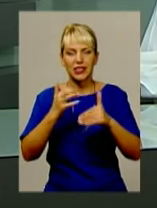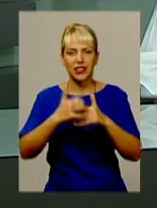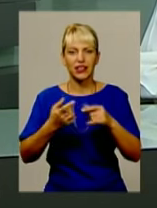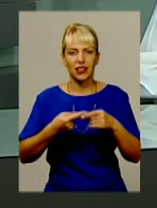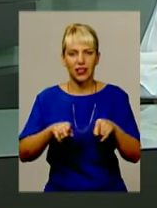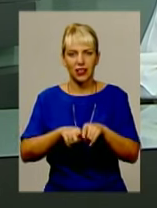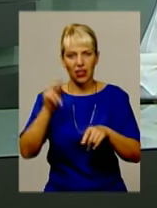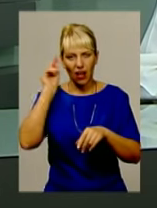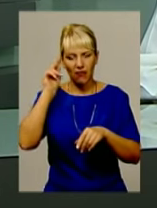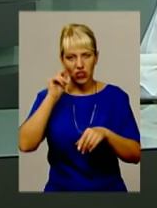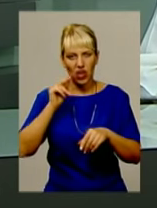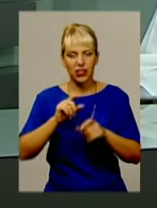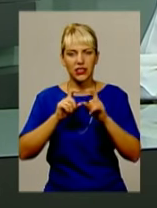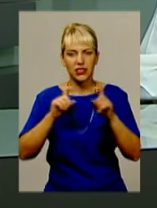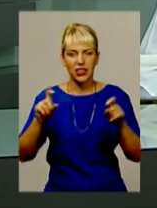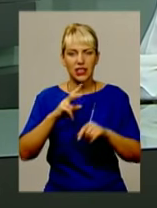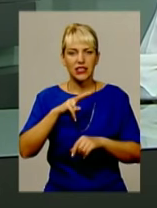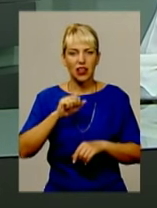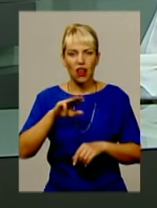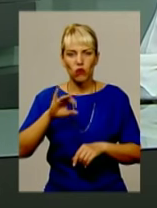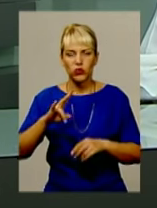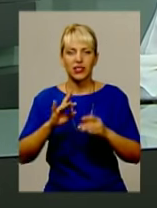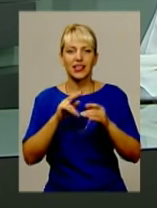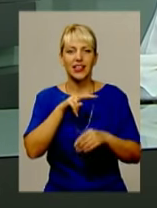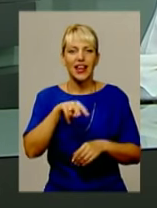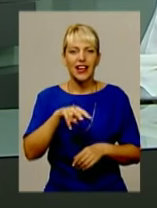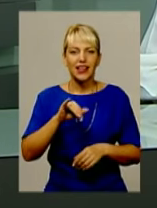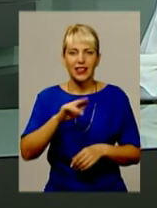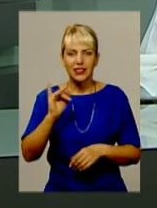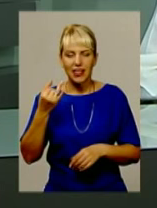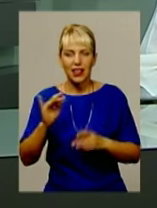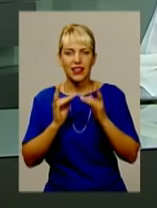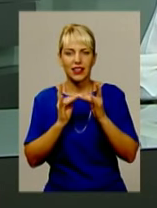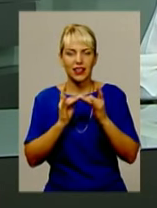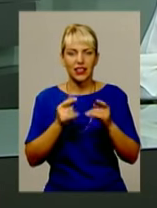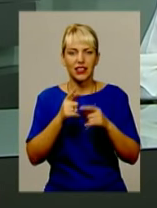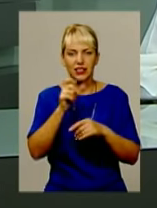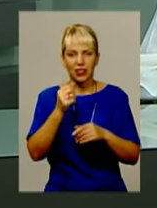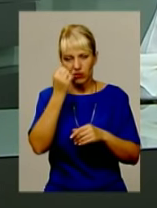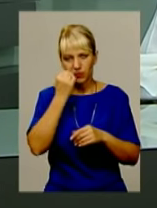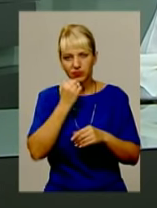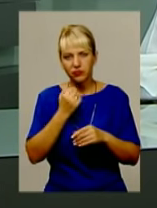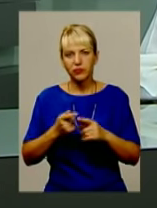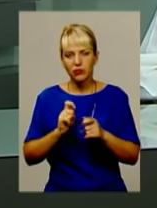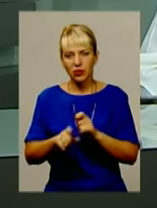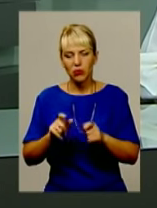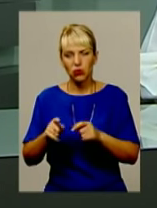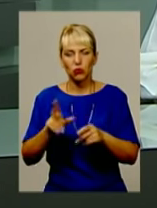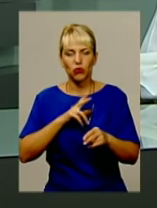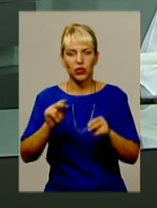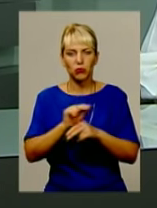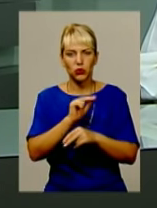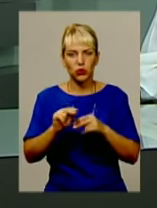навчальних закладів і Славутський ліцей-інтернат. За підтримки меценатів тут відбувся капітальний ремонт учбового корпусу та